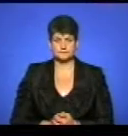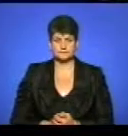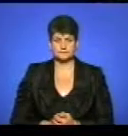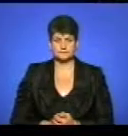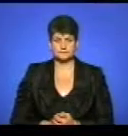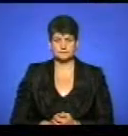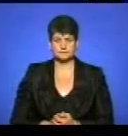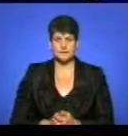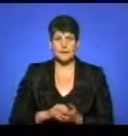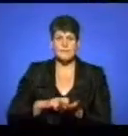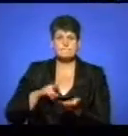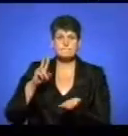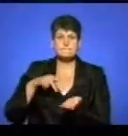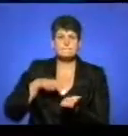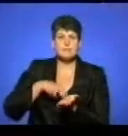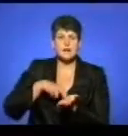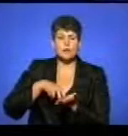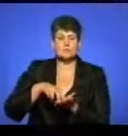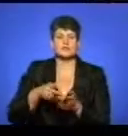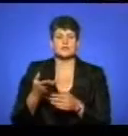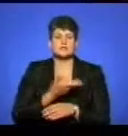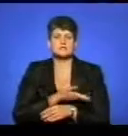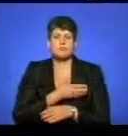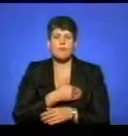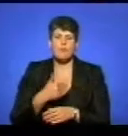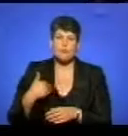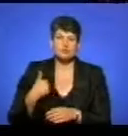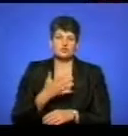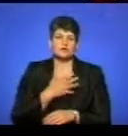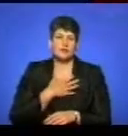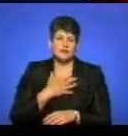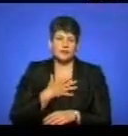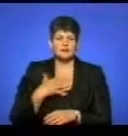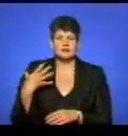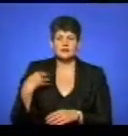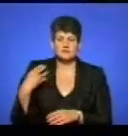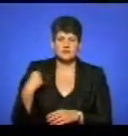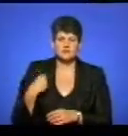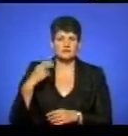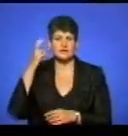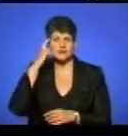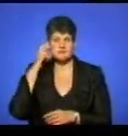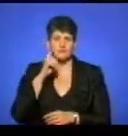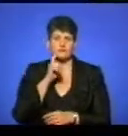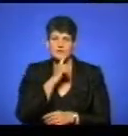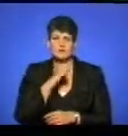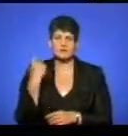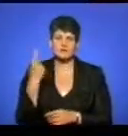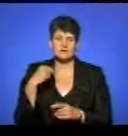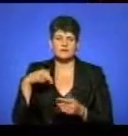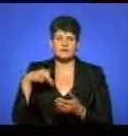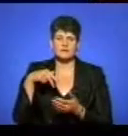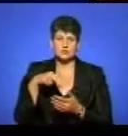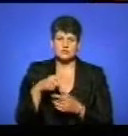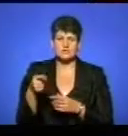Паломники з Польщі, Канади, а також з Львівської, Івано-Франківської, Київської і Вінницької областей вирушили з Тернополя на